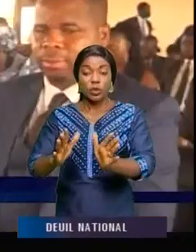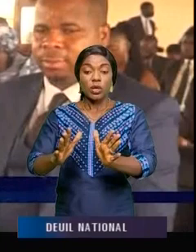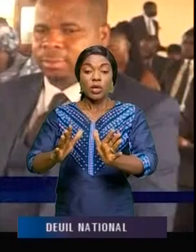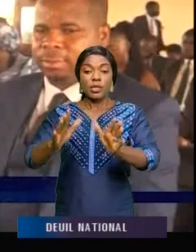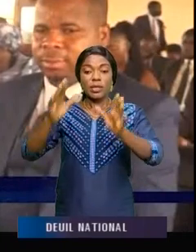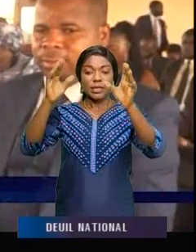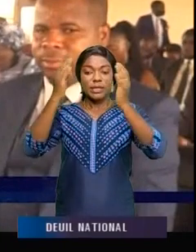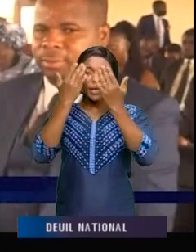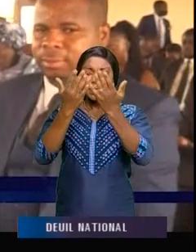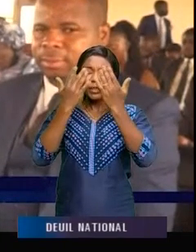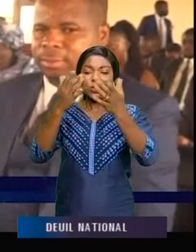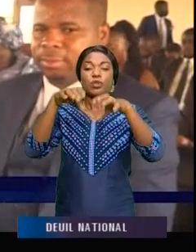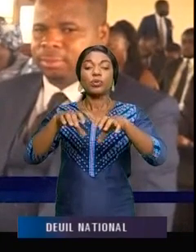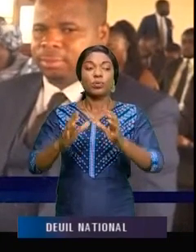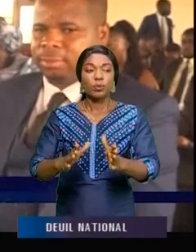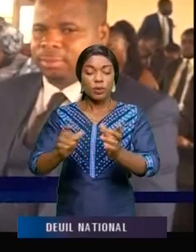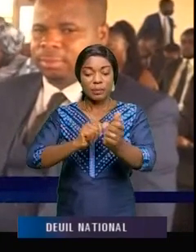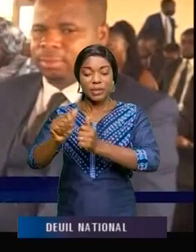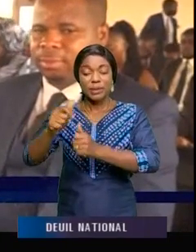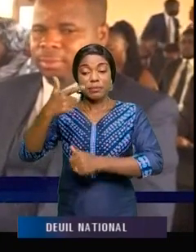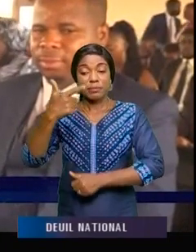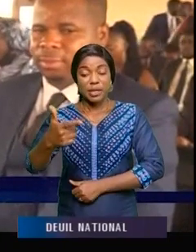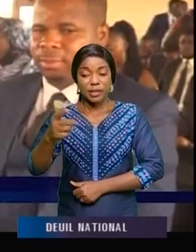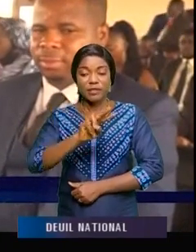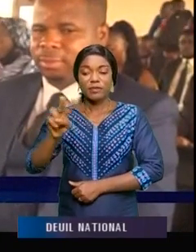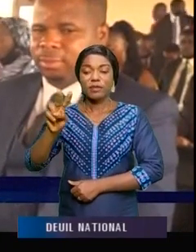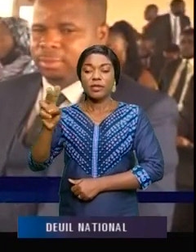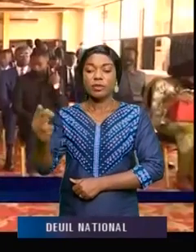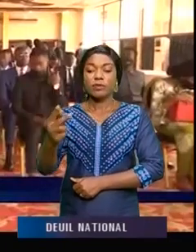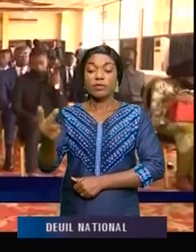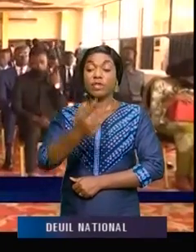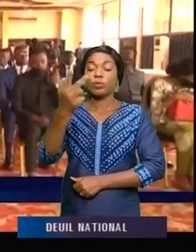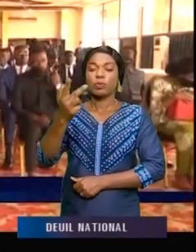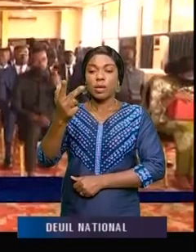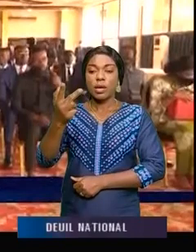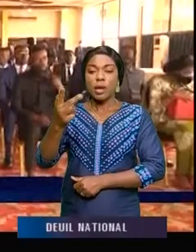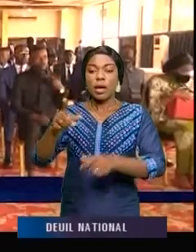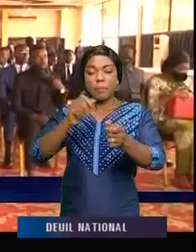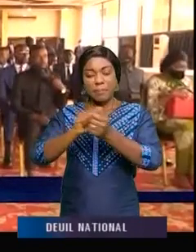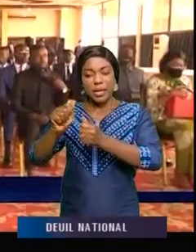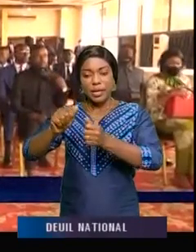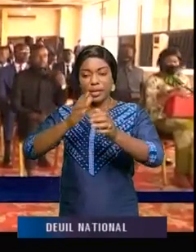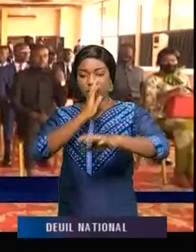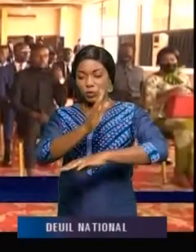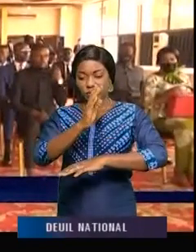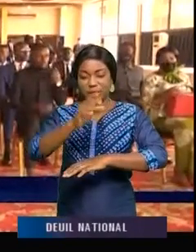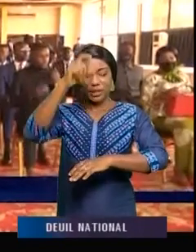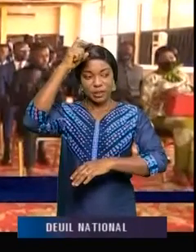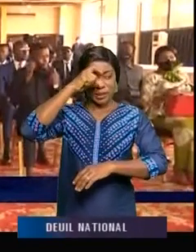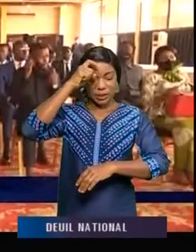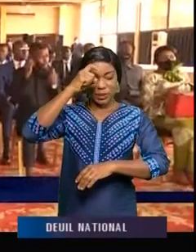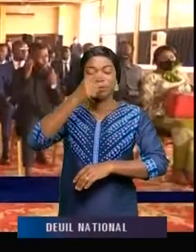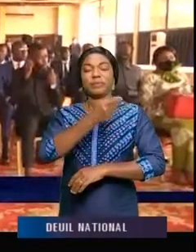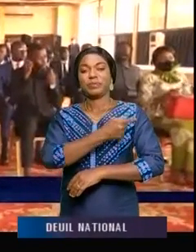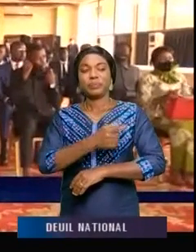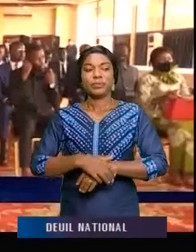Congo, organisé à Kinshasa le mardi 23 mars 2021 par le Conseil des Sages de la REC. À travers le